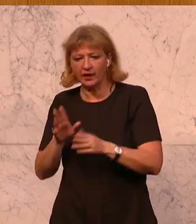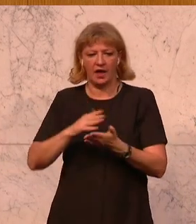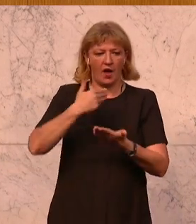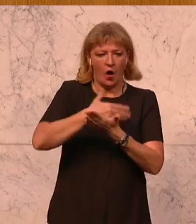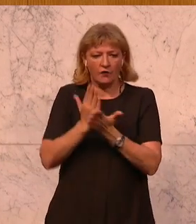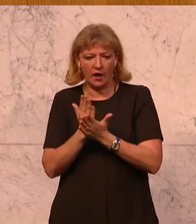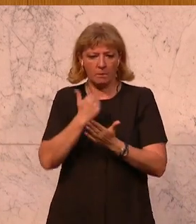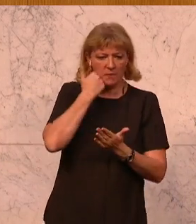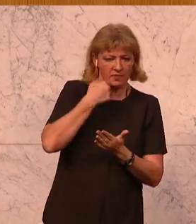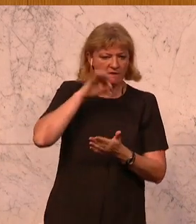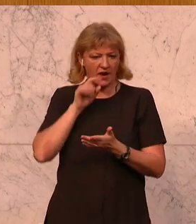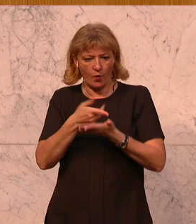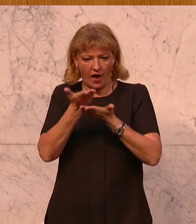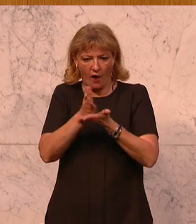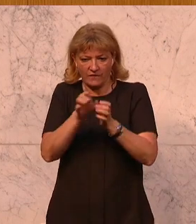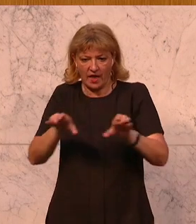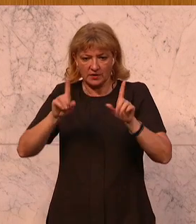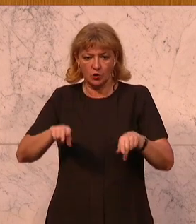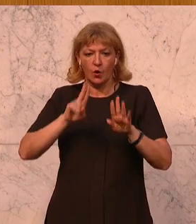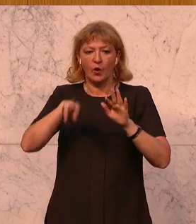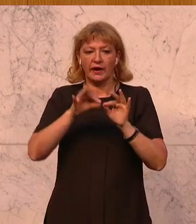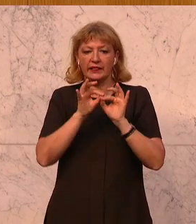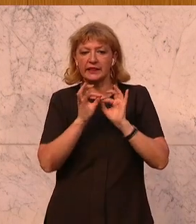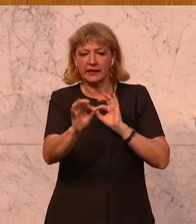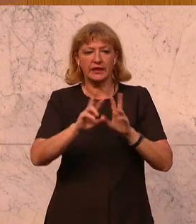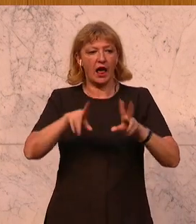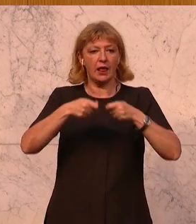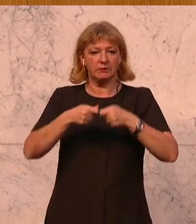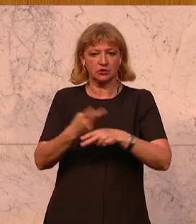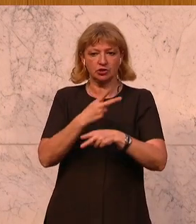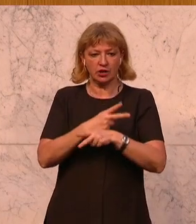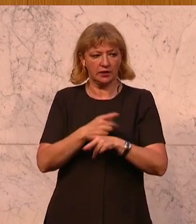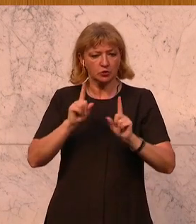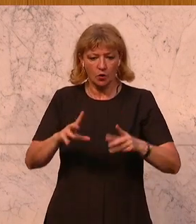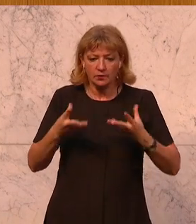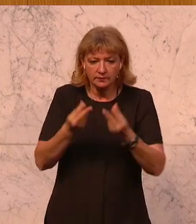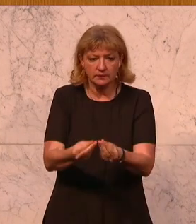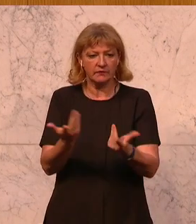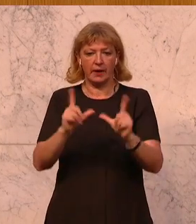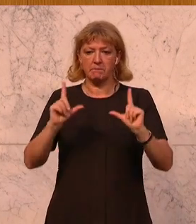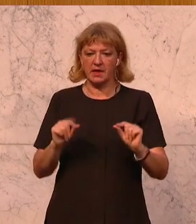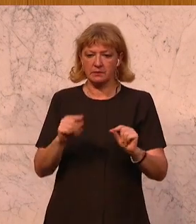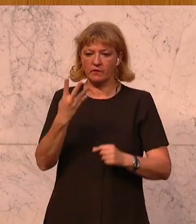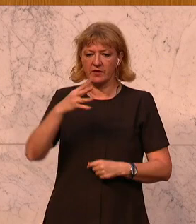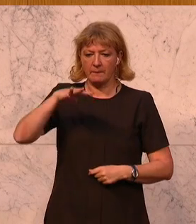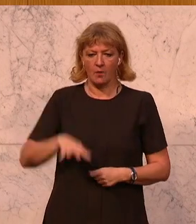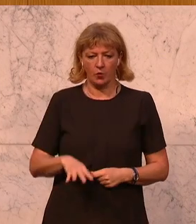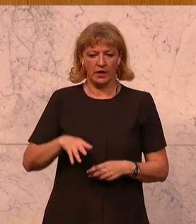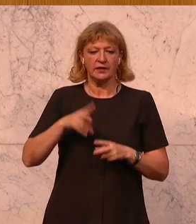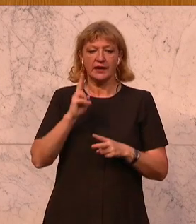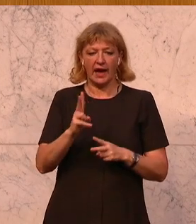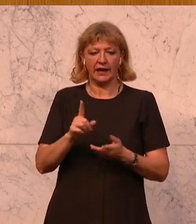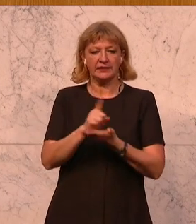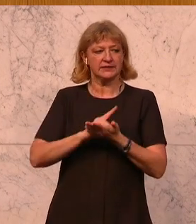Frauen aufzuteilen. Laut dieser Richtlinie sollen alle Mitgliedstaaten gewährleisten, dass mindestens vier Monate Karenzzeit in